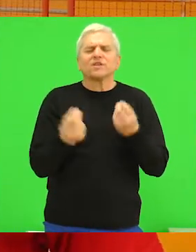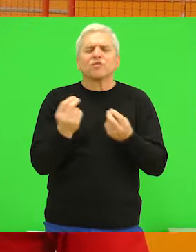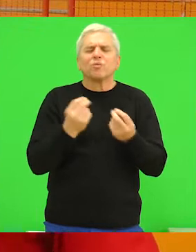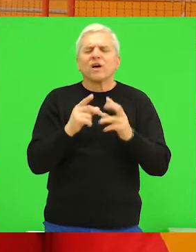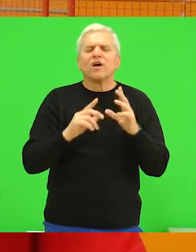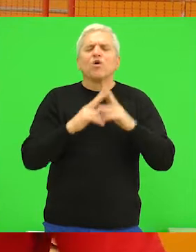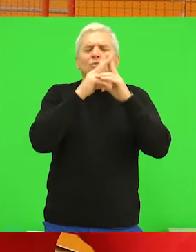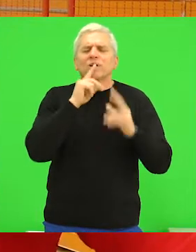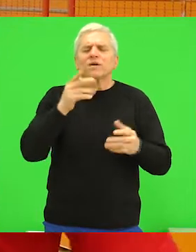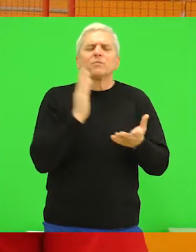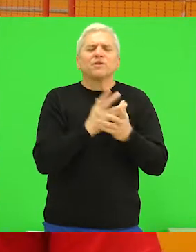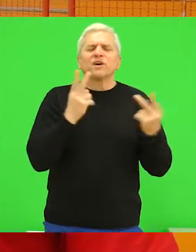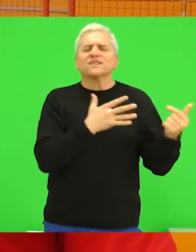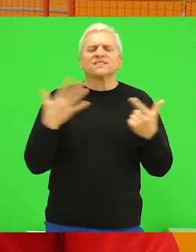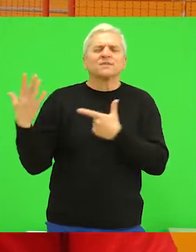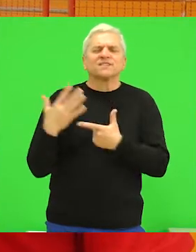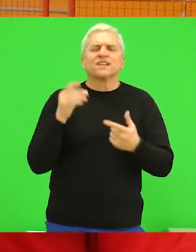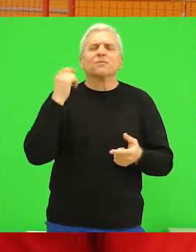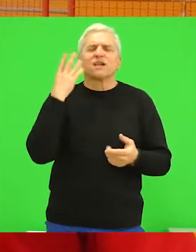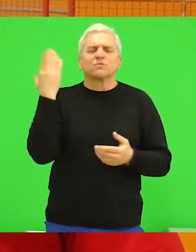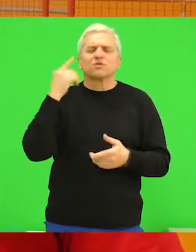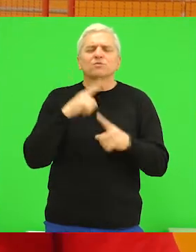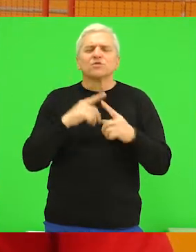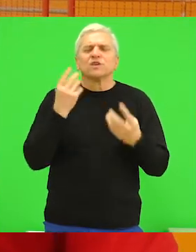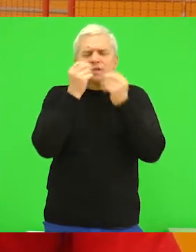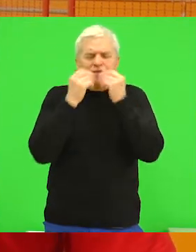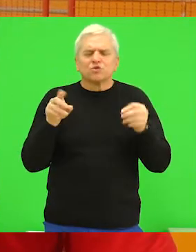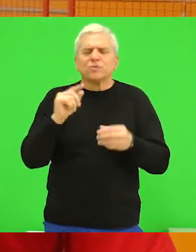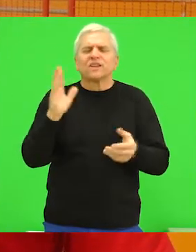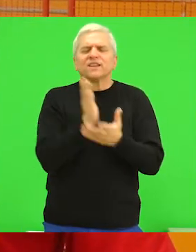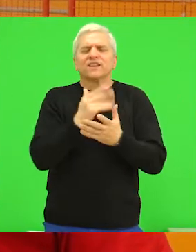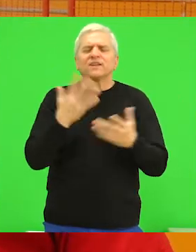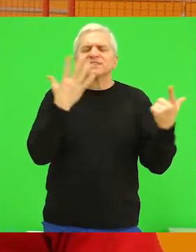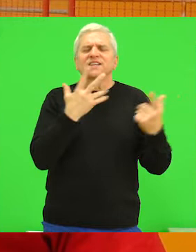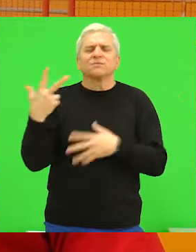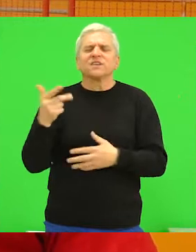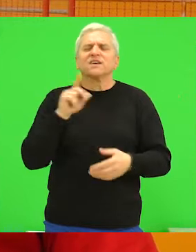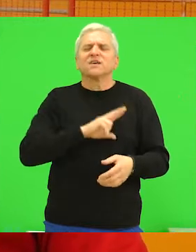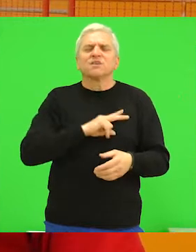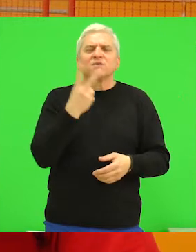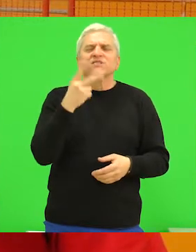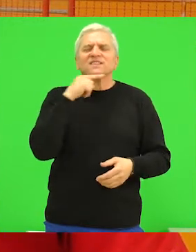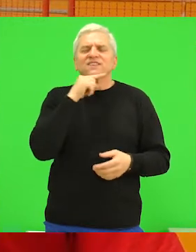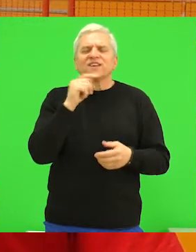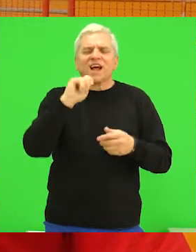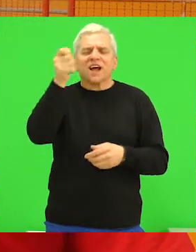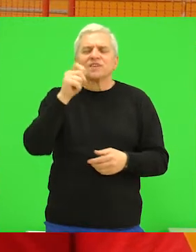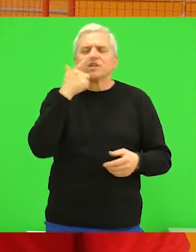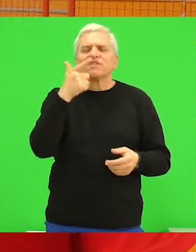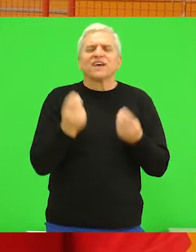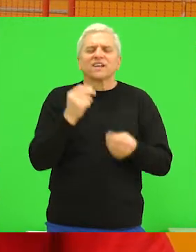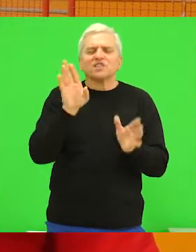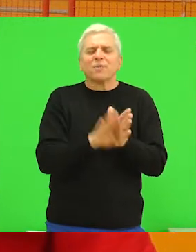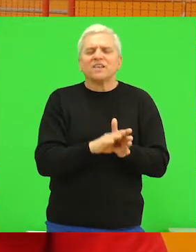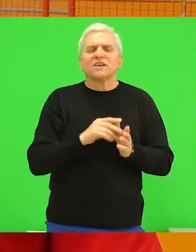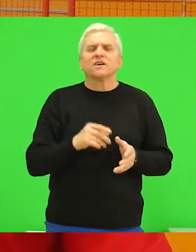prijateljski, i kupu takmice se igrali, bilo je 7-7, kad smo tamo izgubili prošao del sezone 7-3. Imali smo dva crna kartona, znači